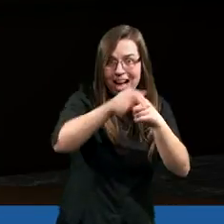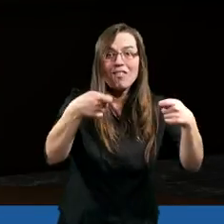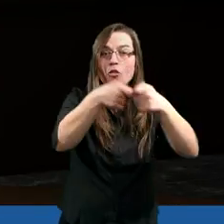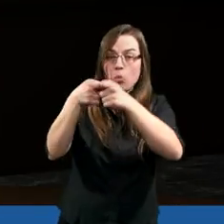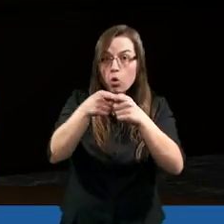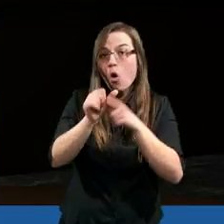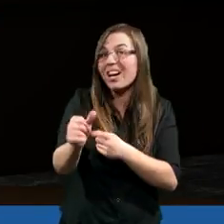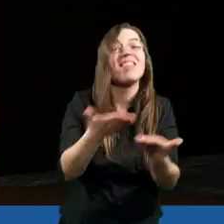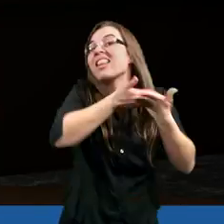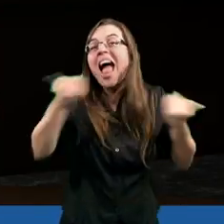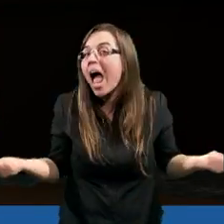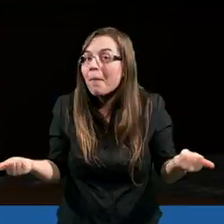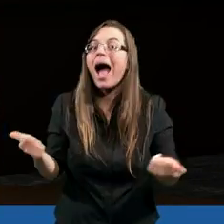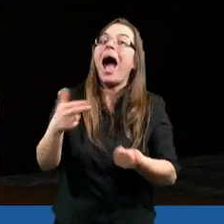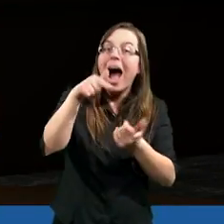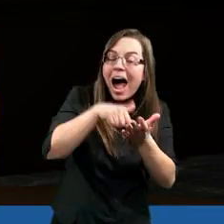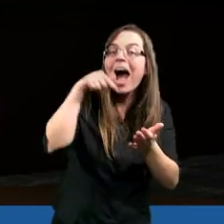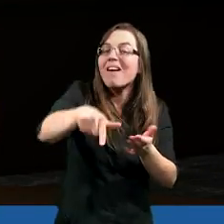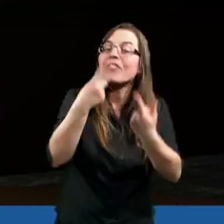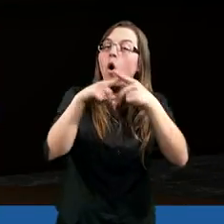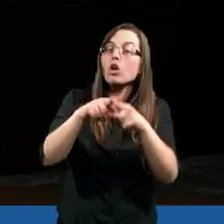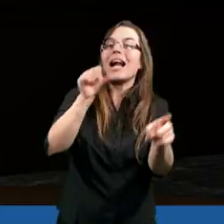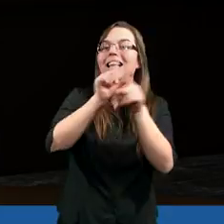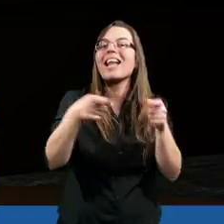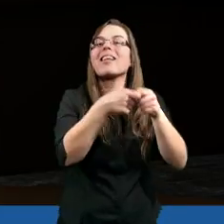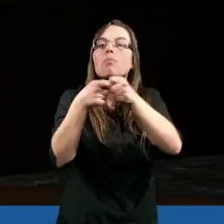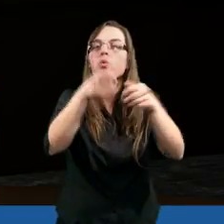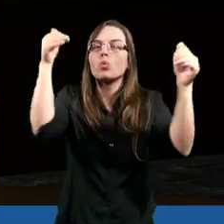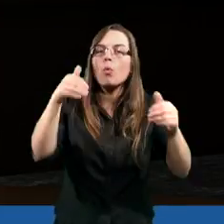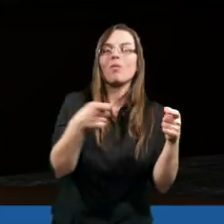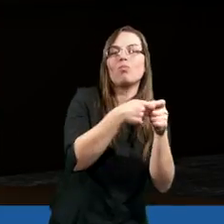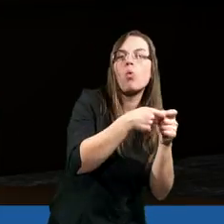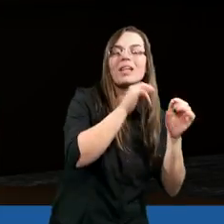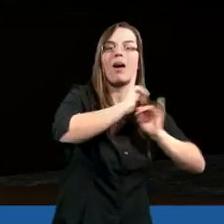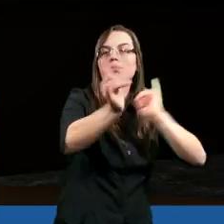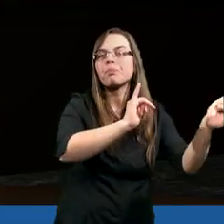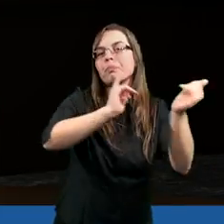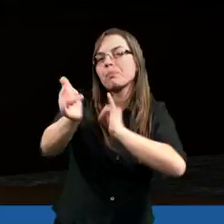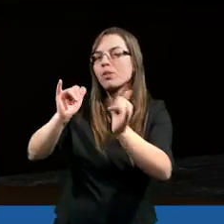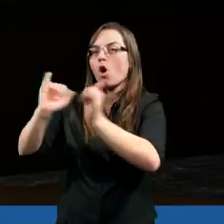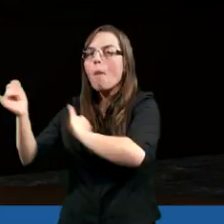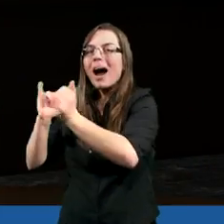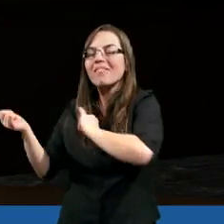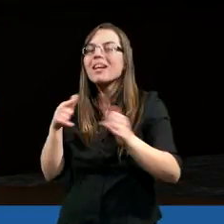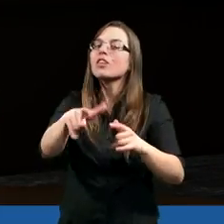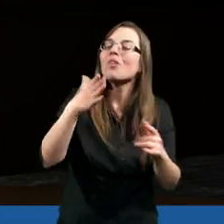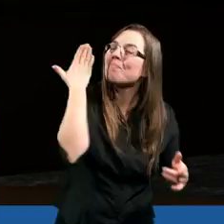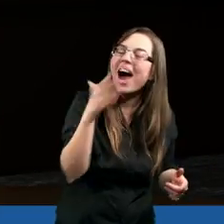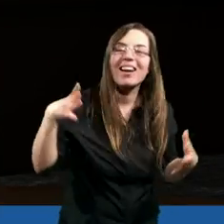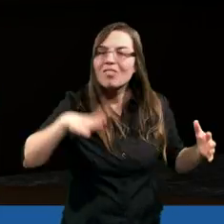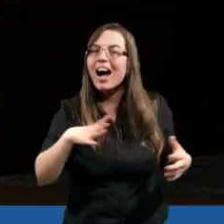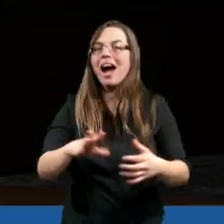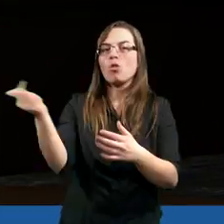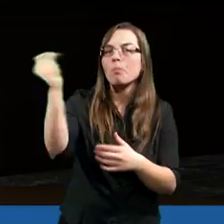Jest u nas. I jest coś, co według mnie jest najlepszą częścią naszego nabożeństwa i